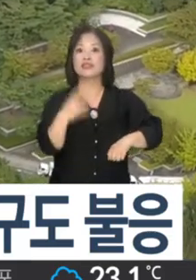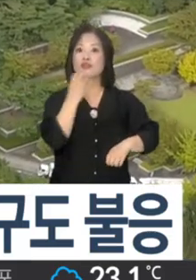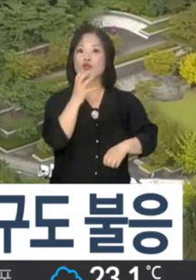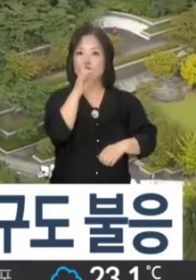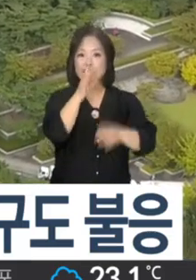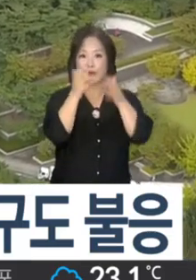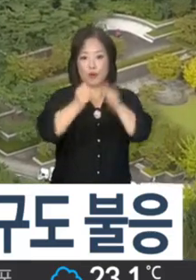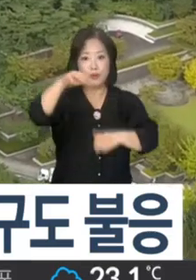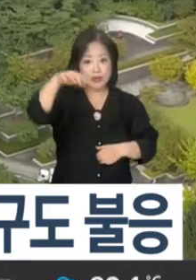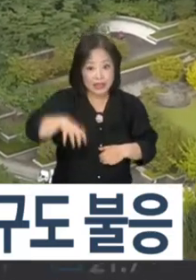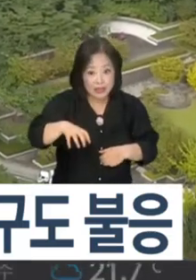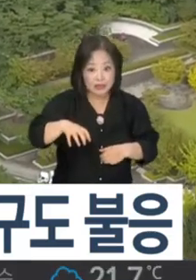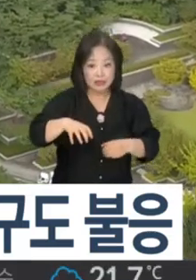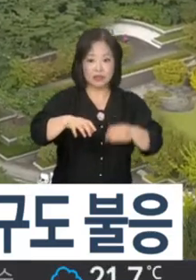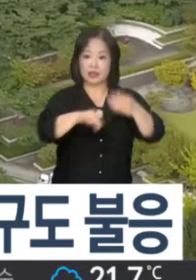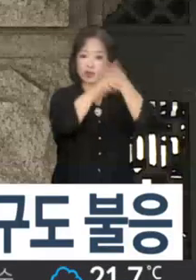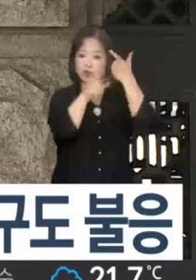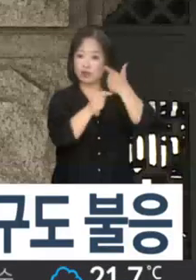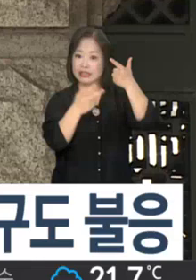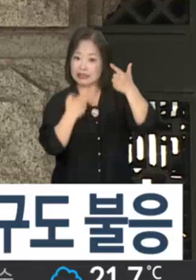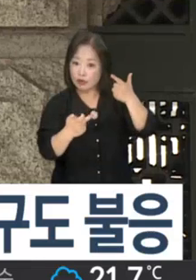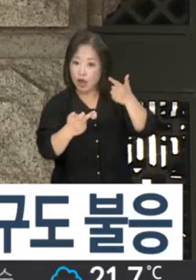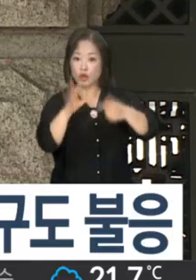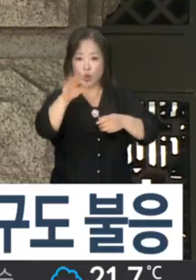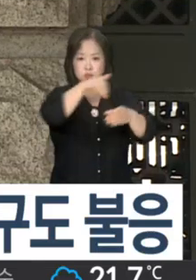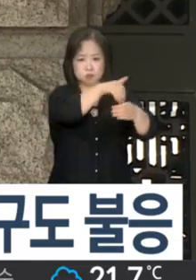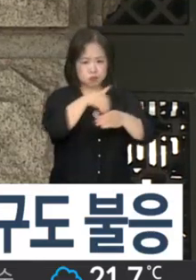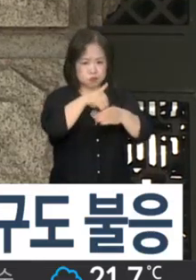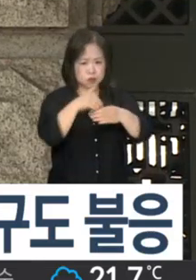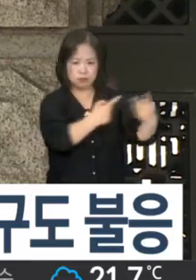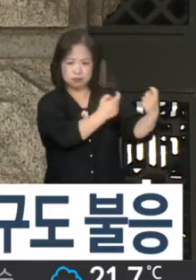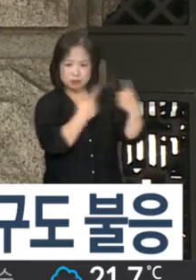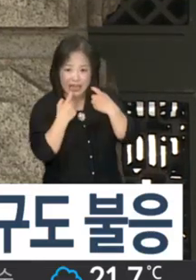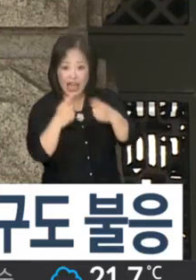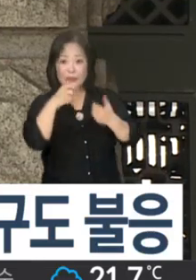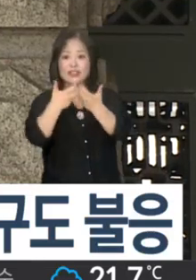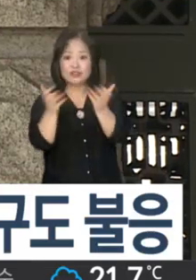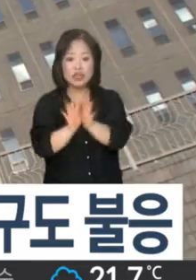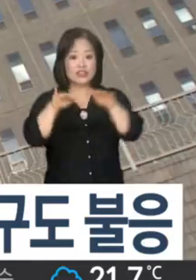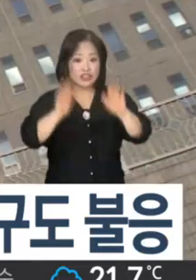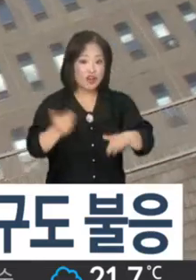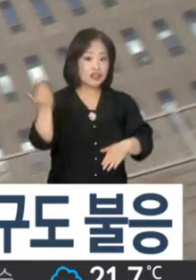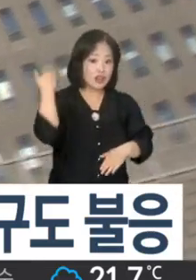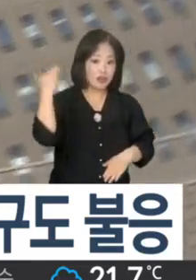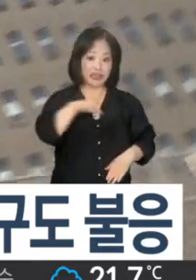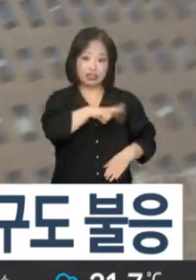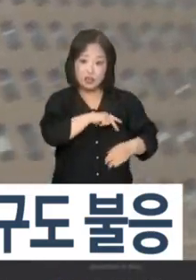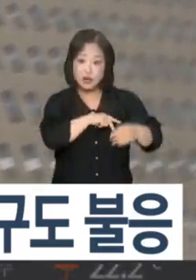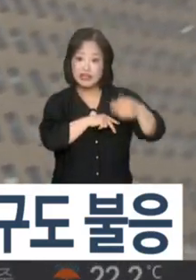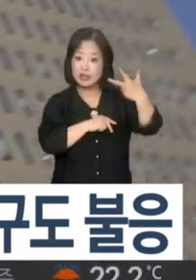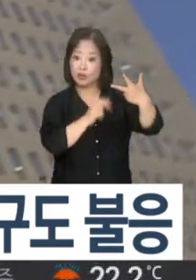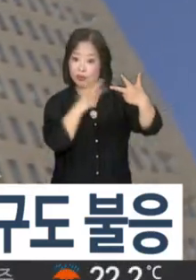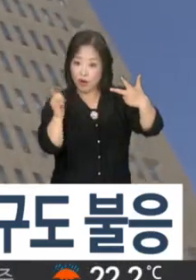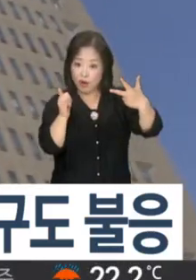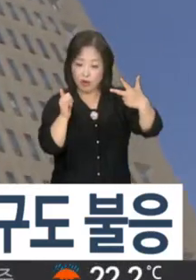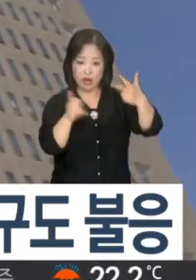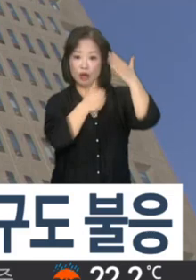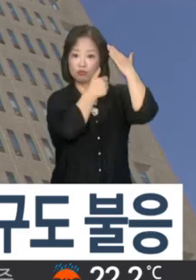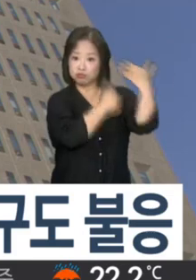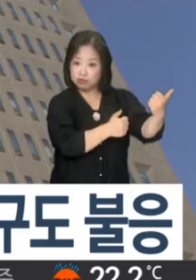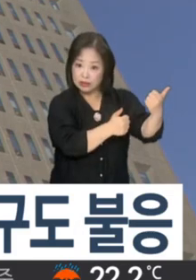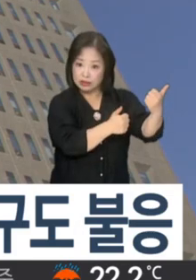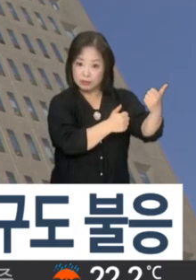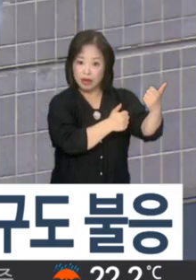서울중앙지검은 지난 12일 돈 봉투를 받은 것으로 지목된 민주당 전현직 의원 7명에게 출석을 통보했지만